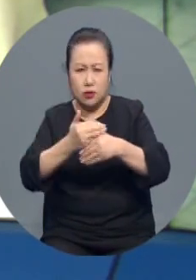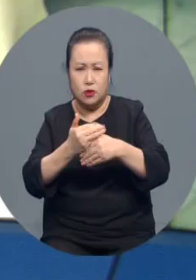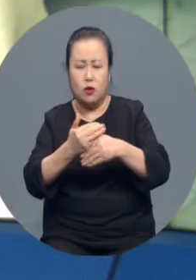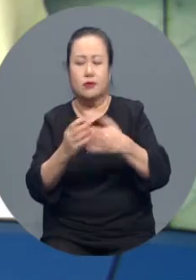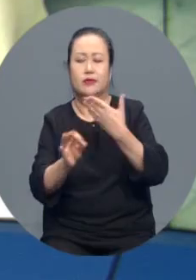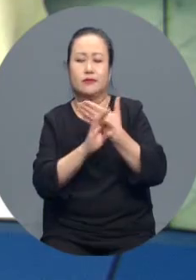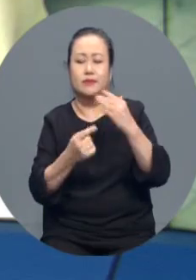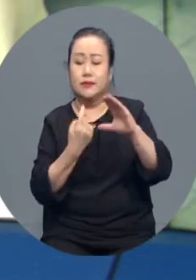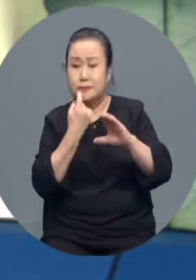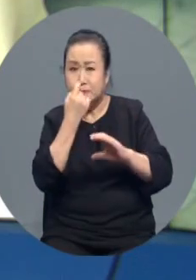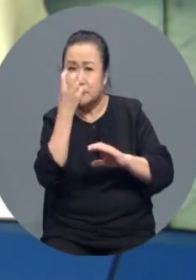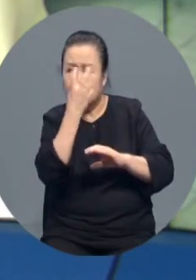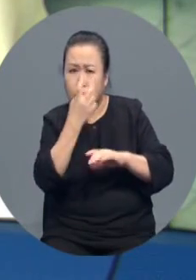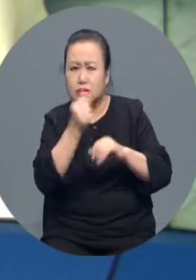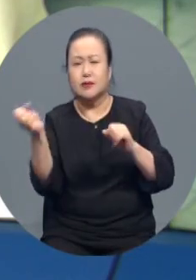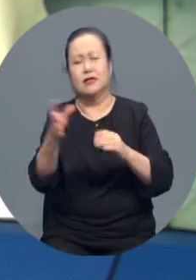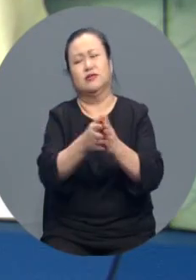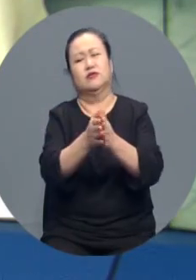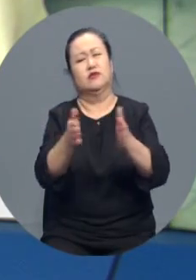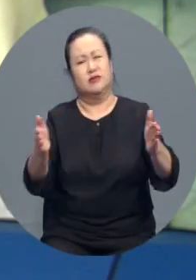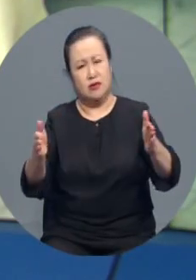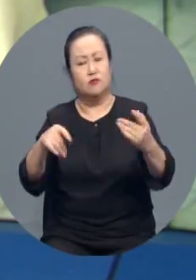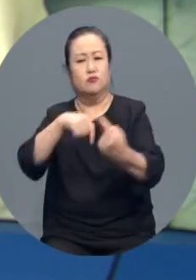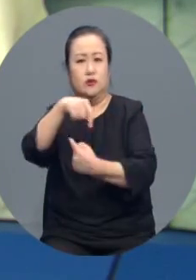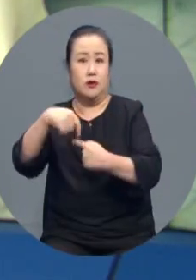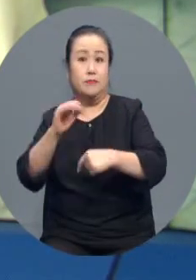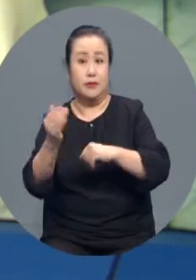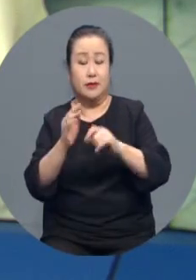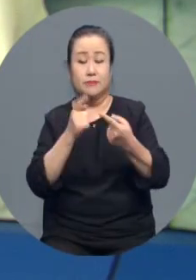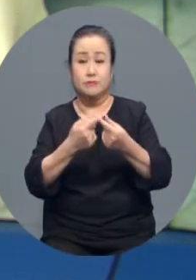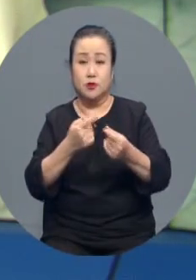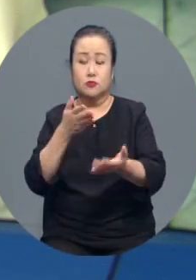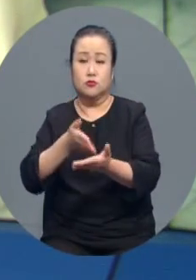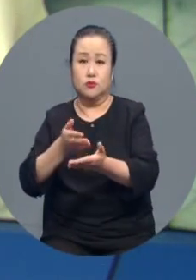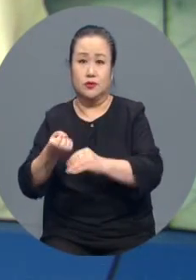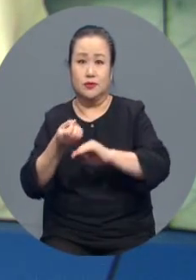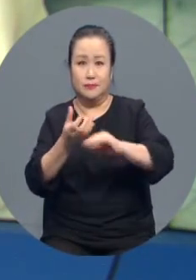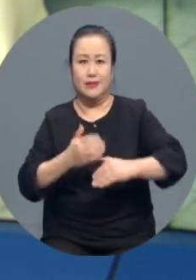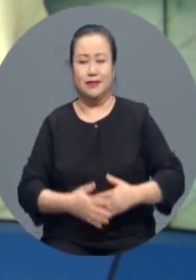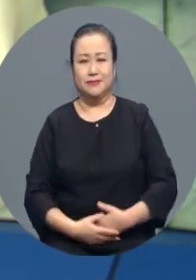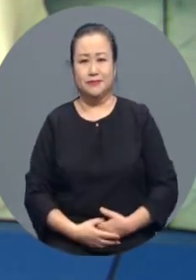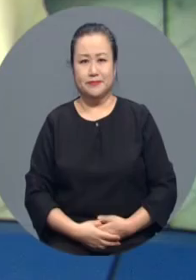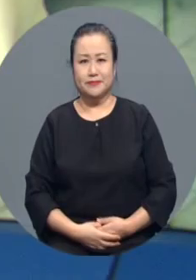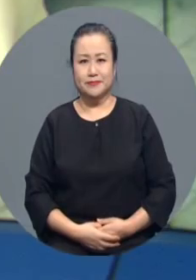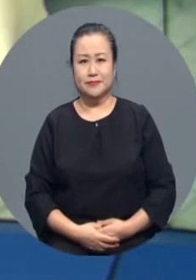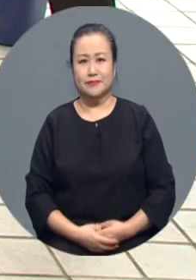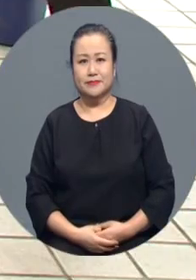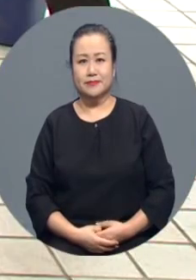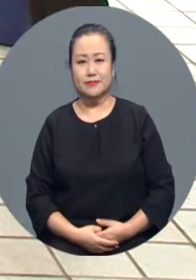임시선별검사소가 다시 운영에 들어갑니다. 첫 소식 류재민 기자가 보도합니다.